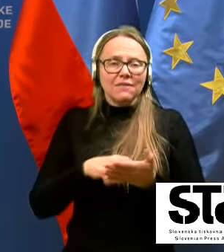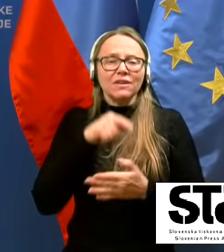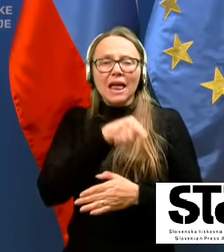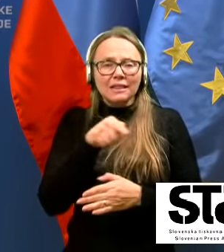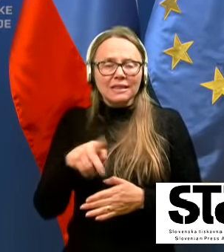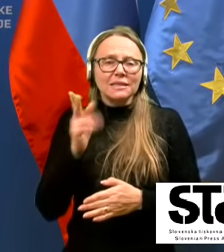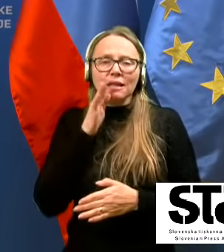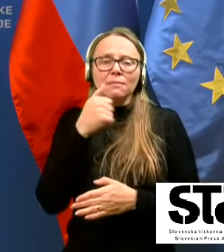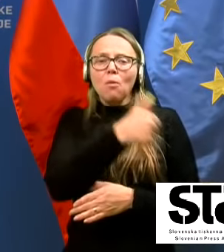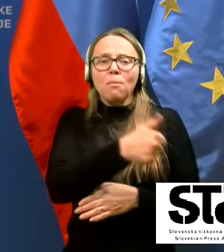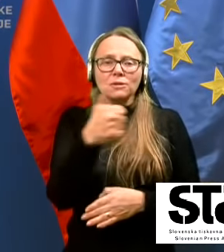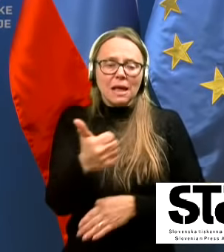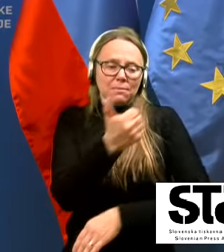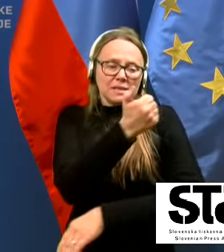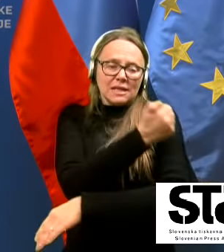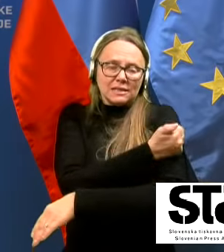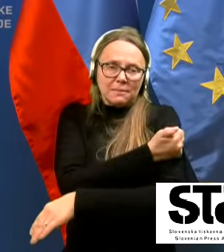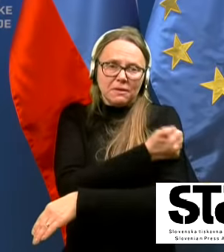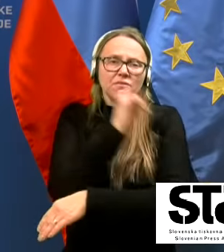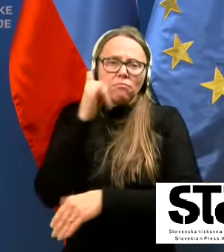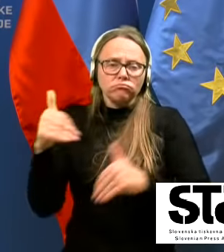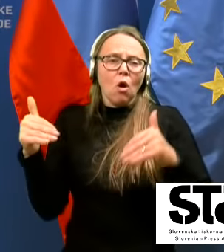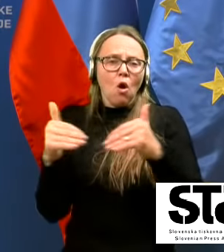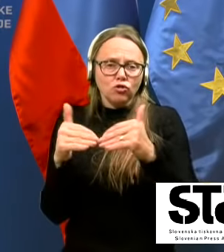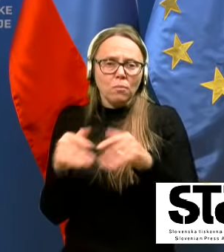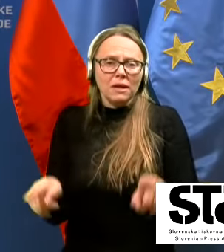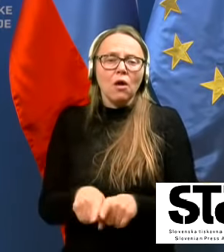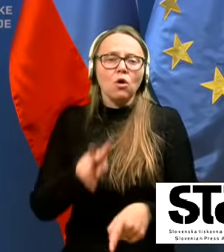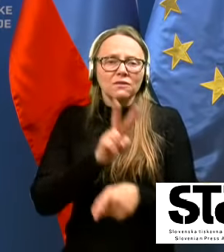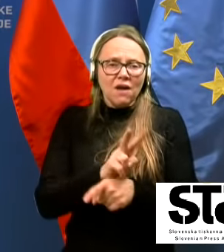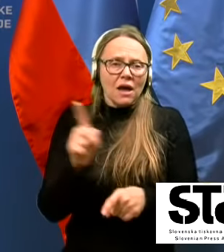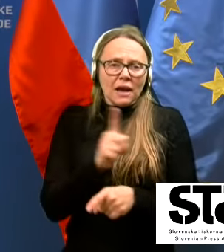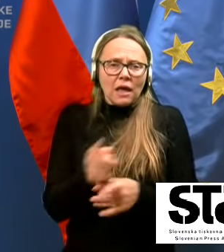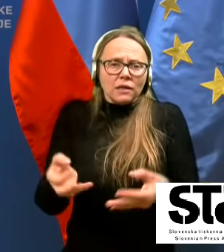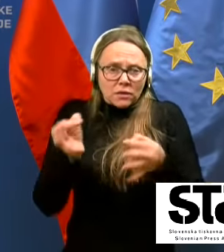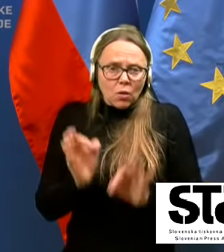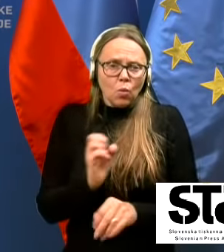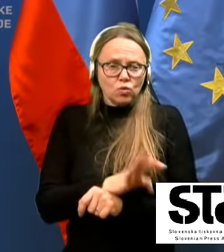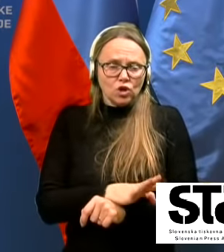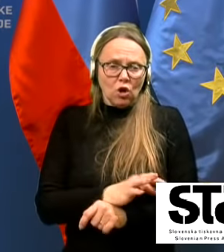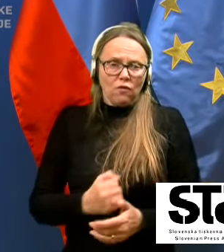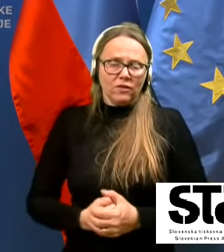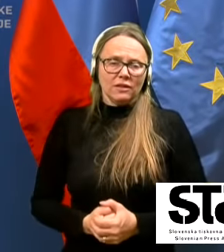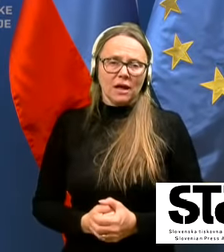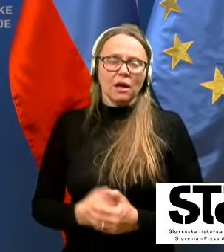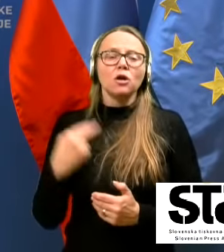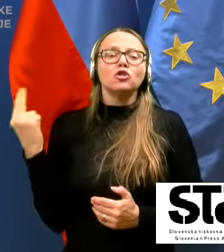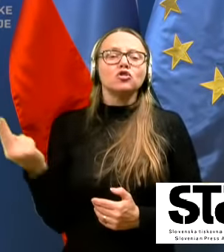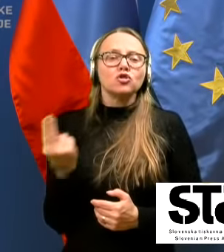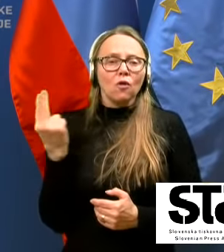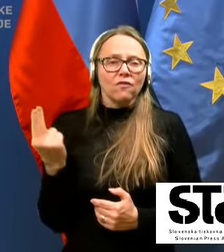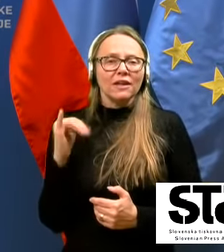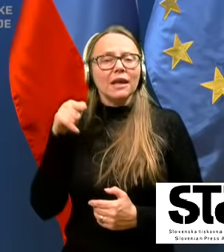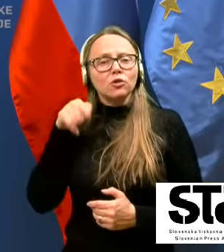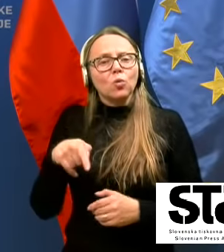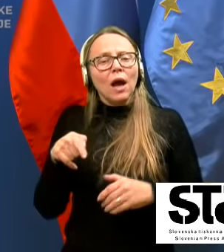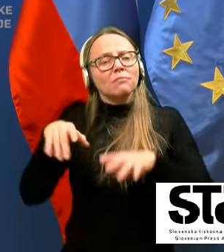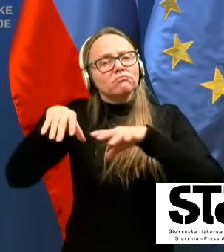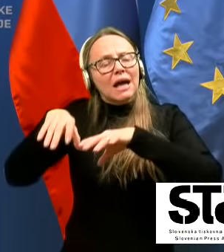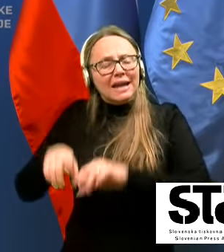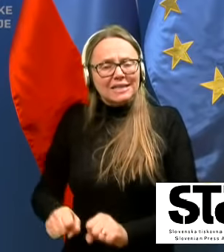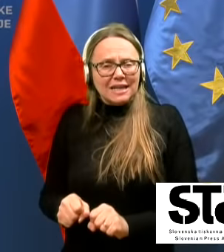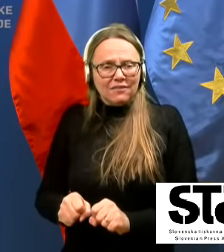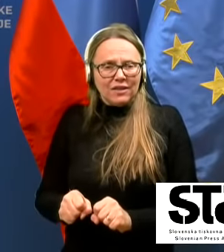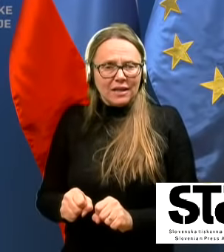bo posamezna cepiva odobrila kot varna in učinkovita. In Slovenija si je tu rezervirala